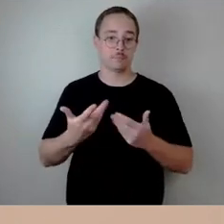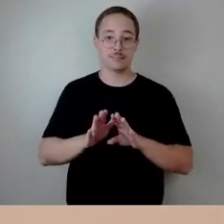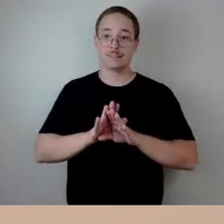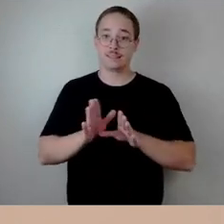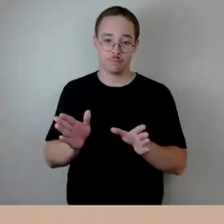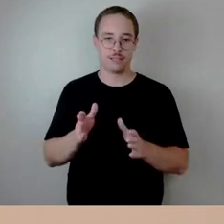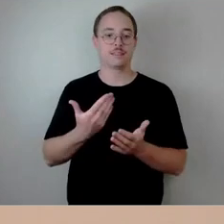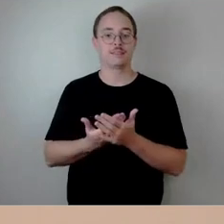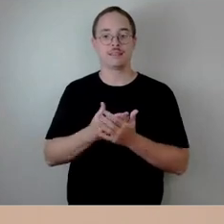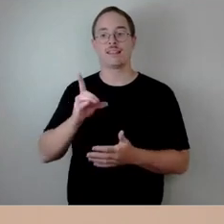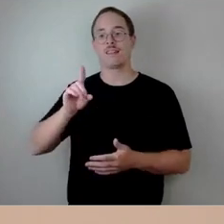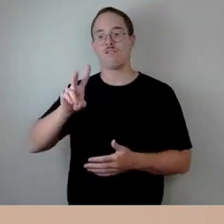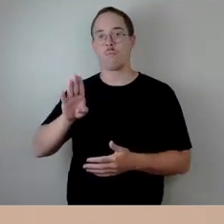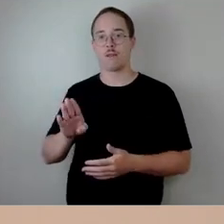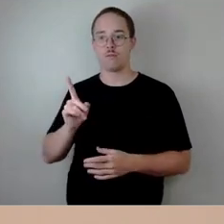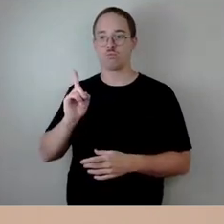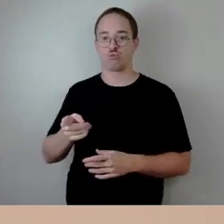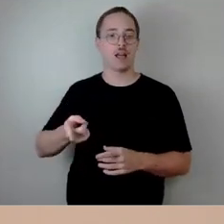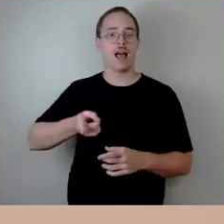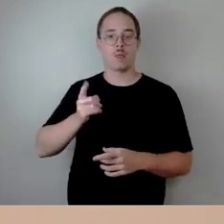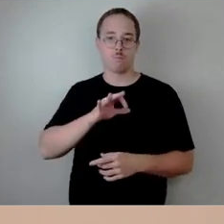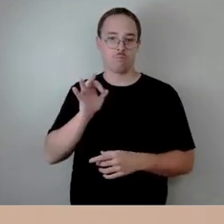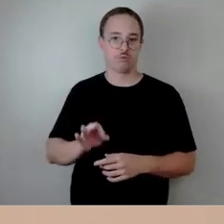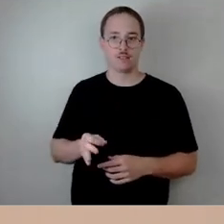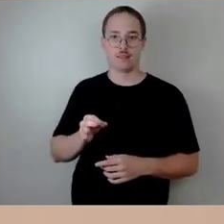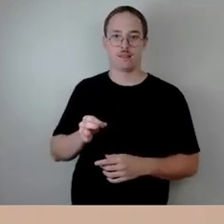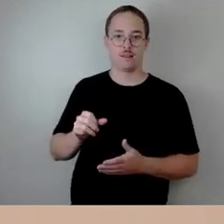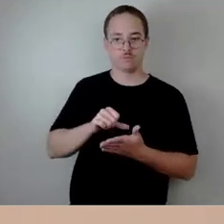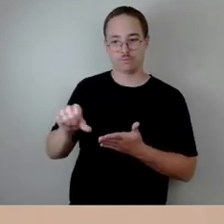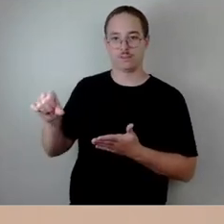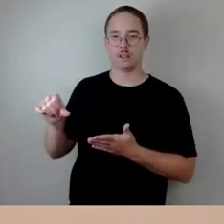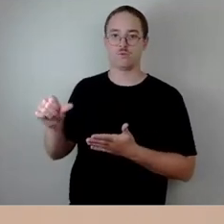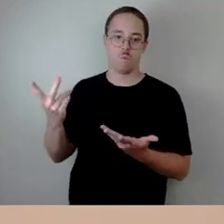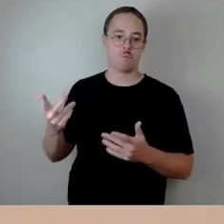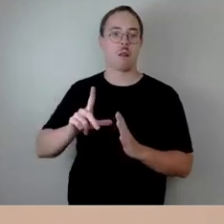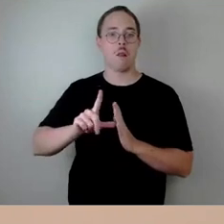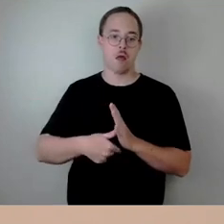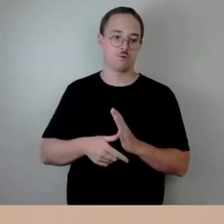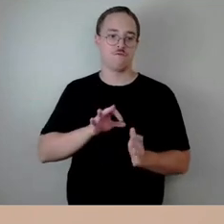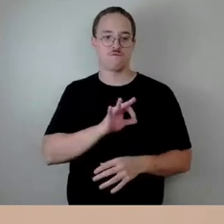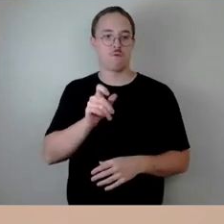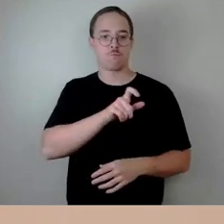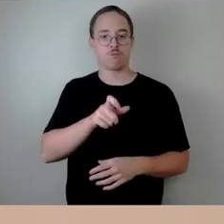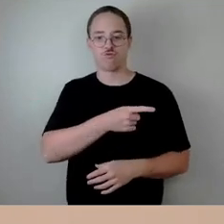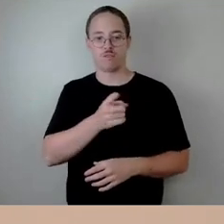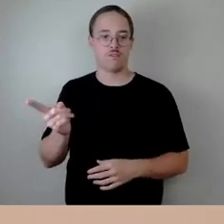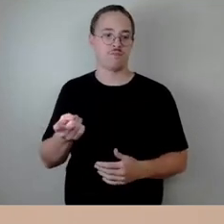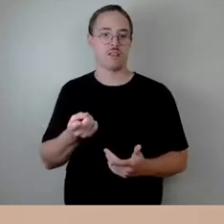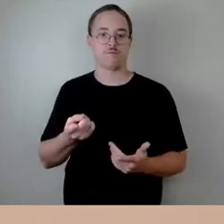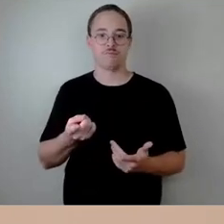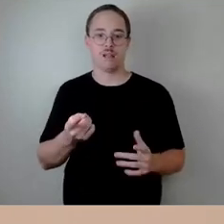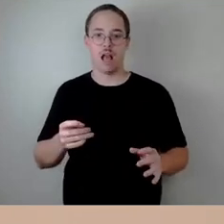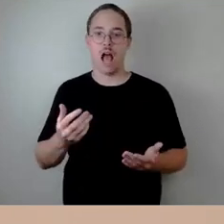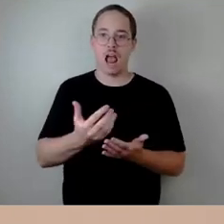100 Prozent ausfinanzieren müssen. Dann eben ohne Leistungen für Einkommensschwache. Und persönlich denke